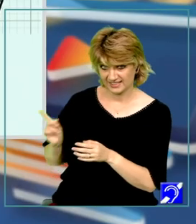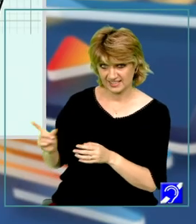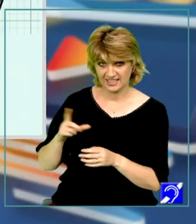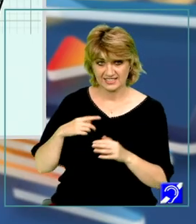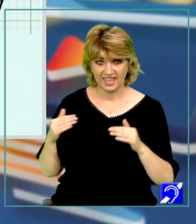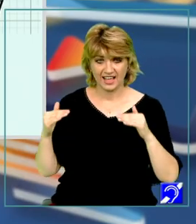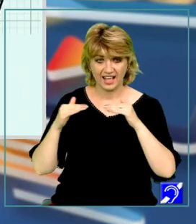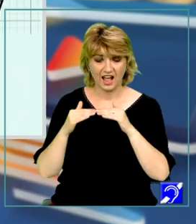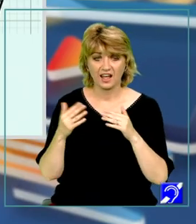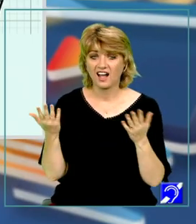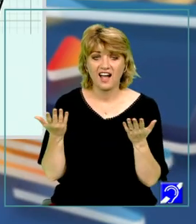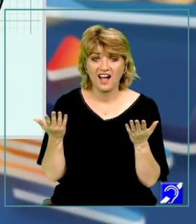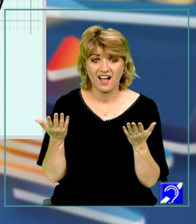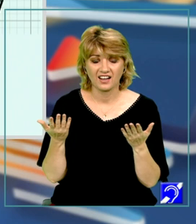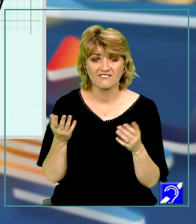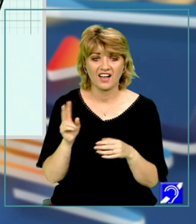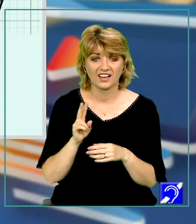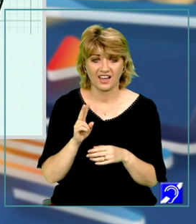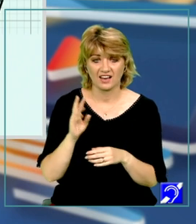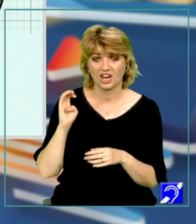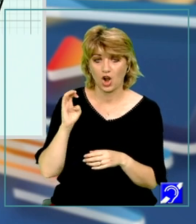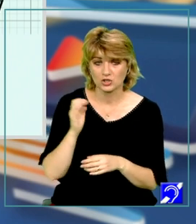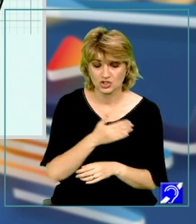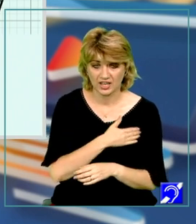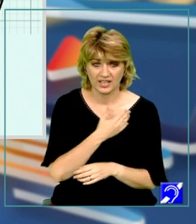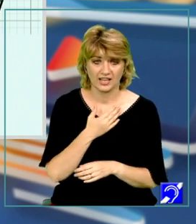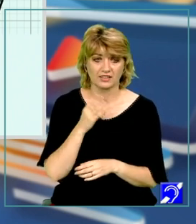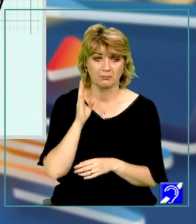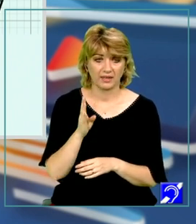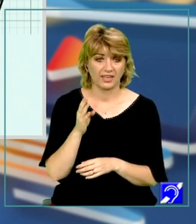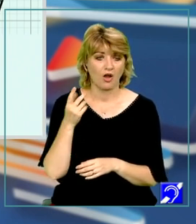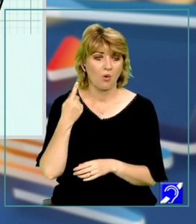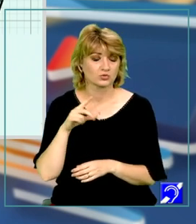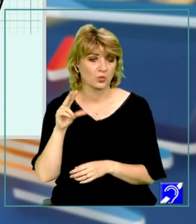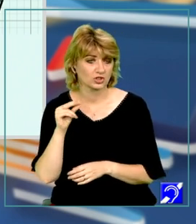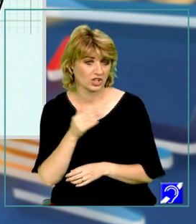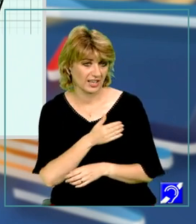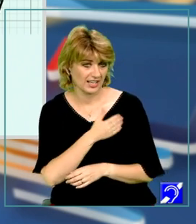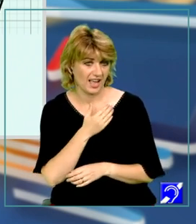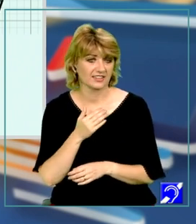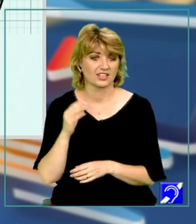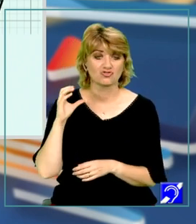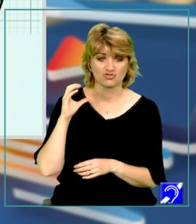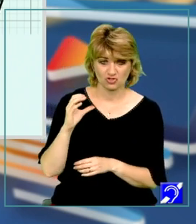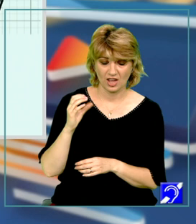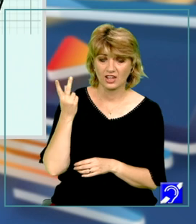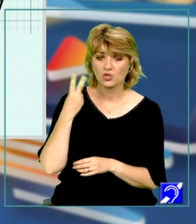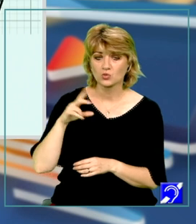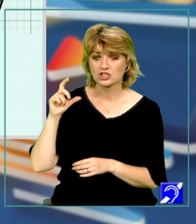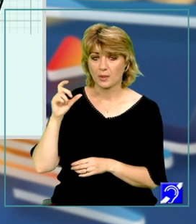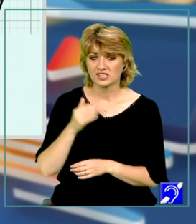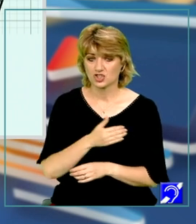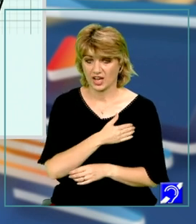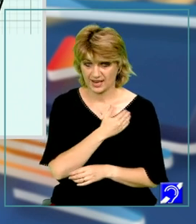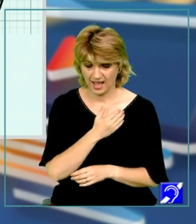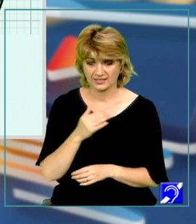egală cu varianta A, 90 de grade, varianta B, 180 de grade, varianta C, 270